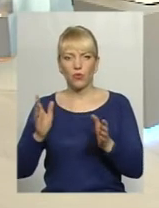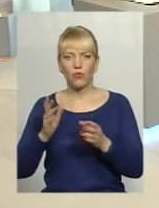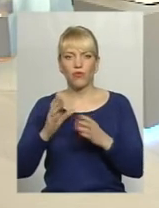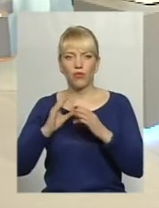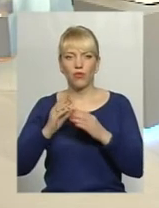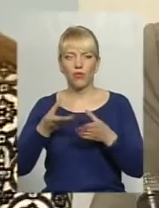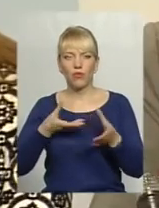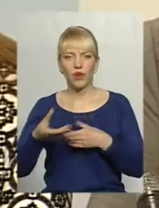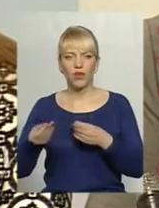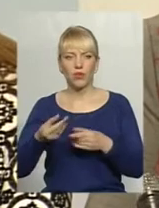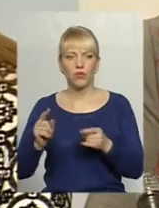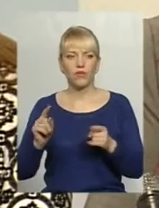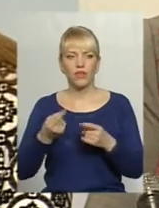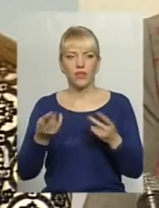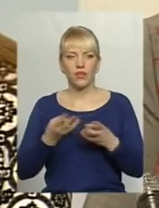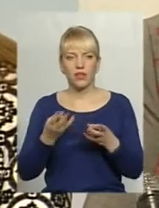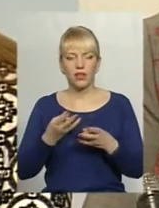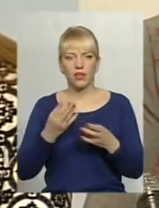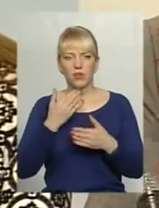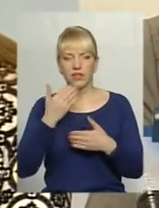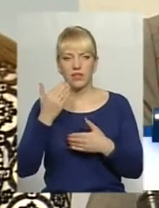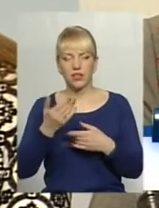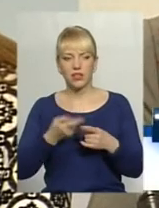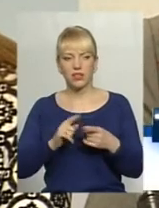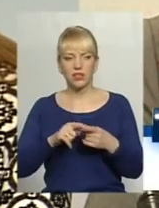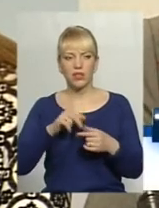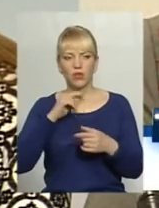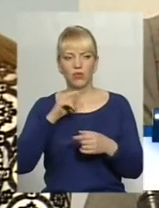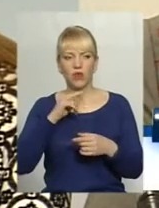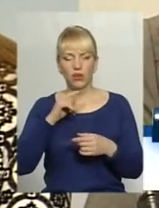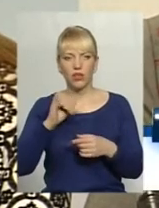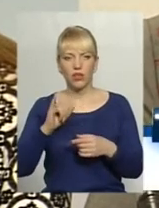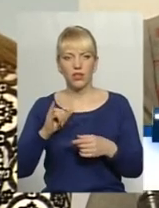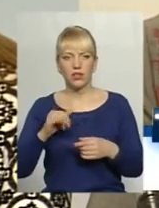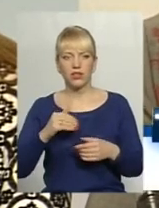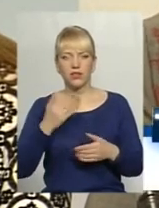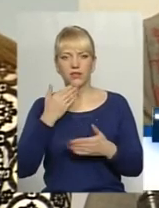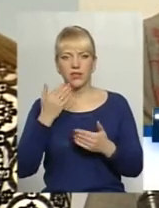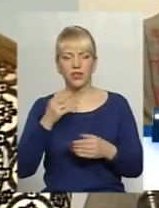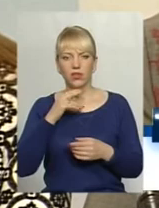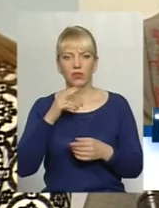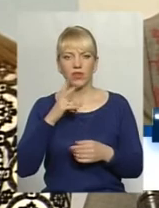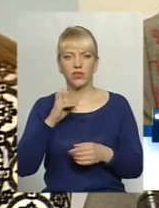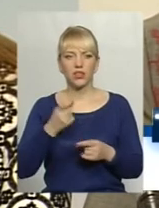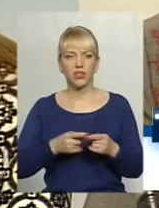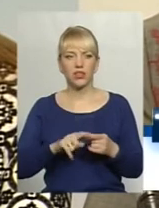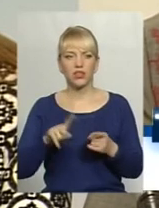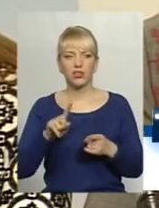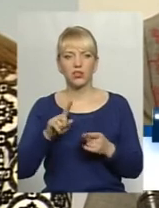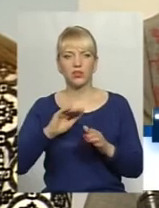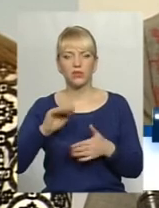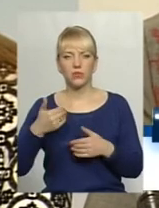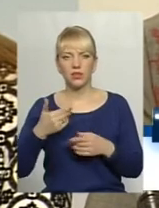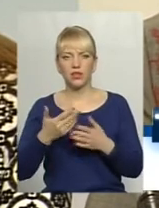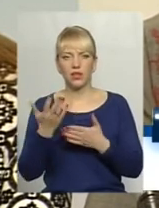дивляться. Тому, дійсно, треба звертати на це увагу. І звертати також увагу на те, що після певного